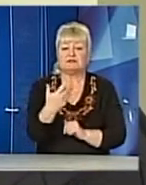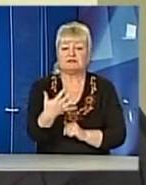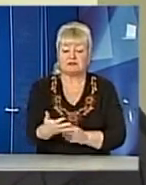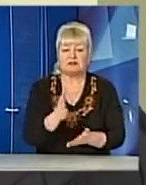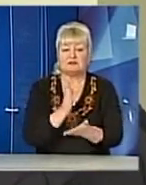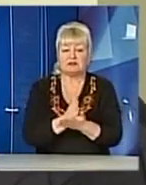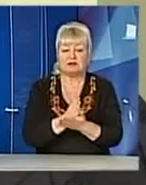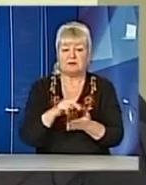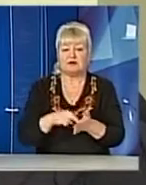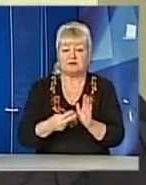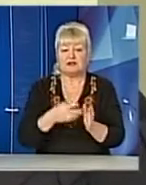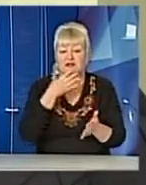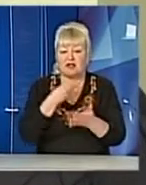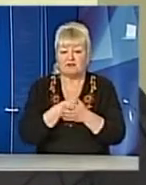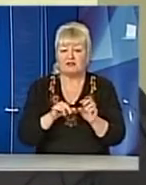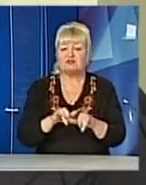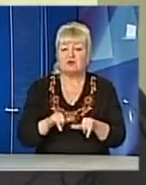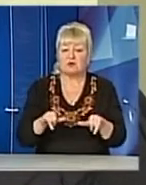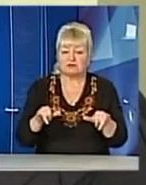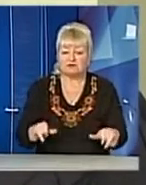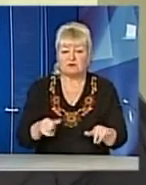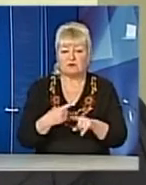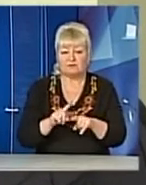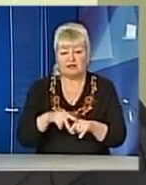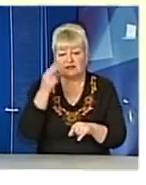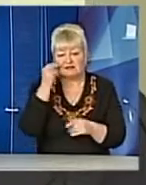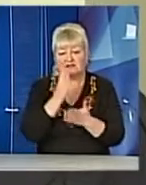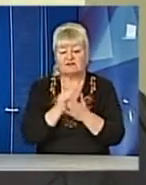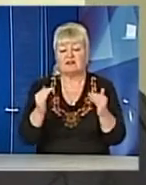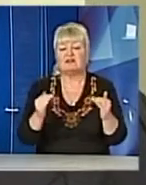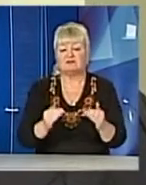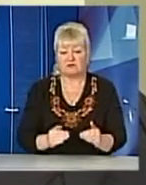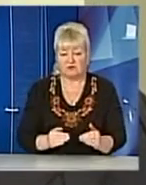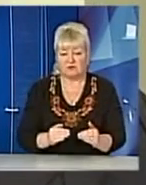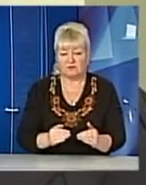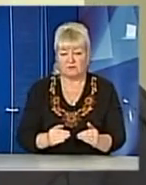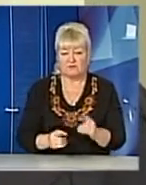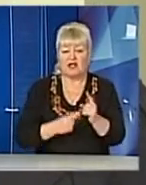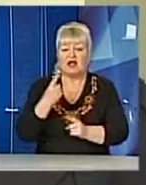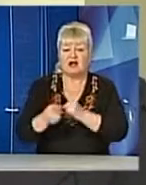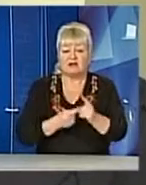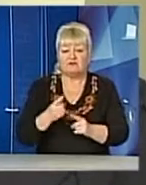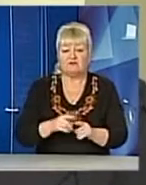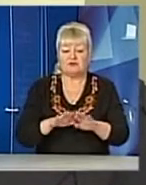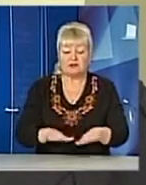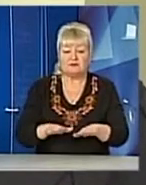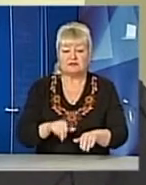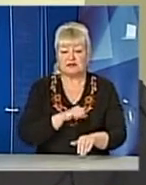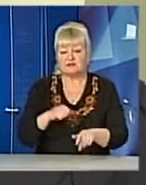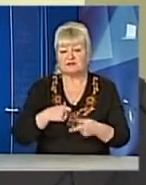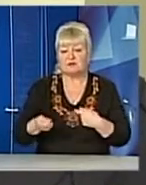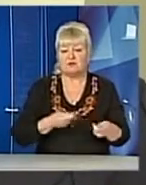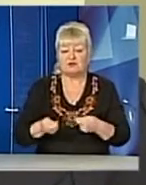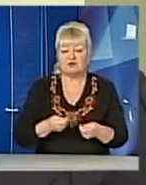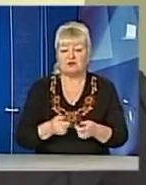стратегії власного розвитку. І ця цифра є дуже низькою. Загалом реформа місцевого самоврядування, це